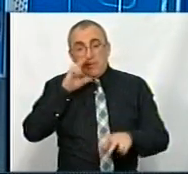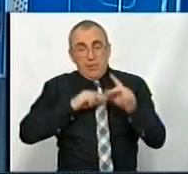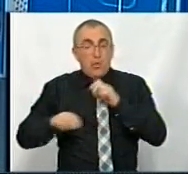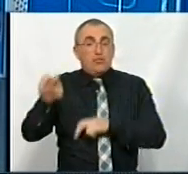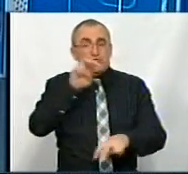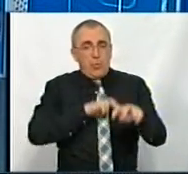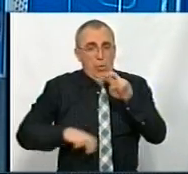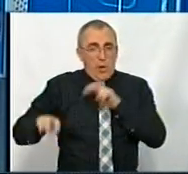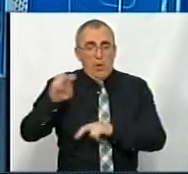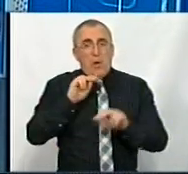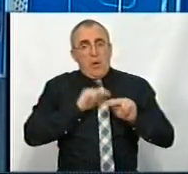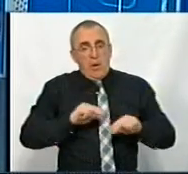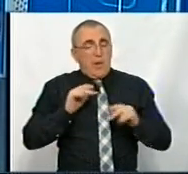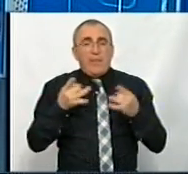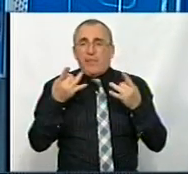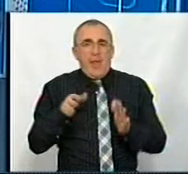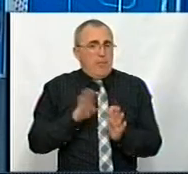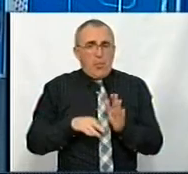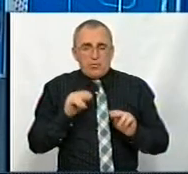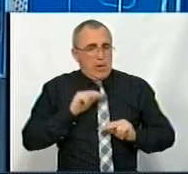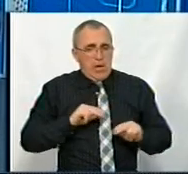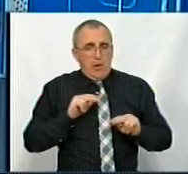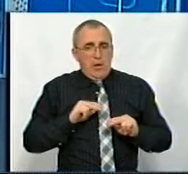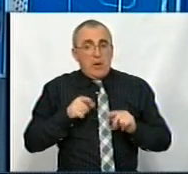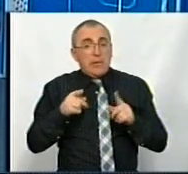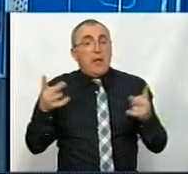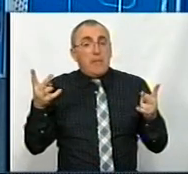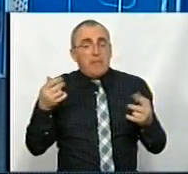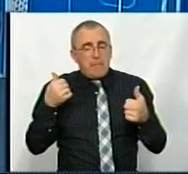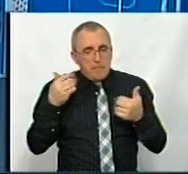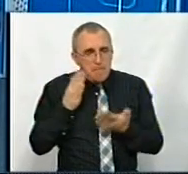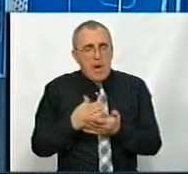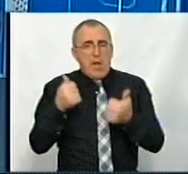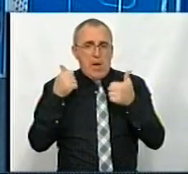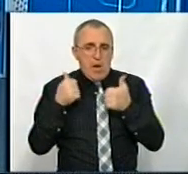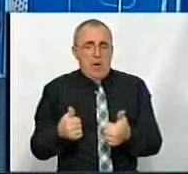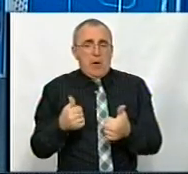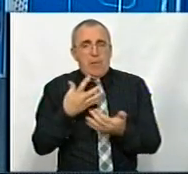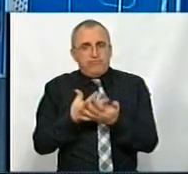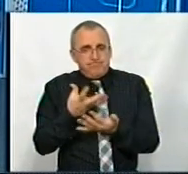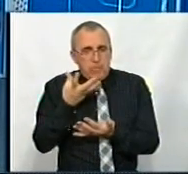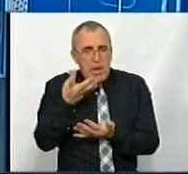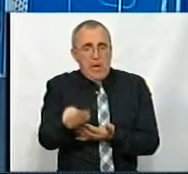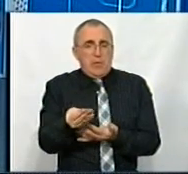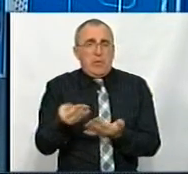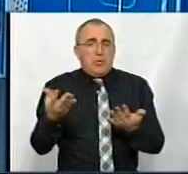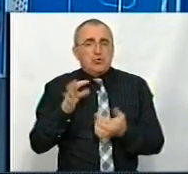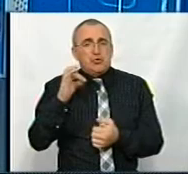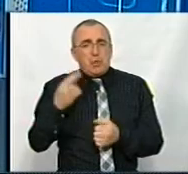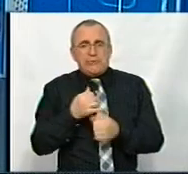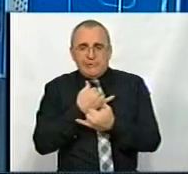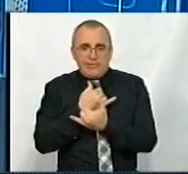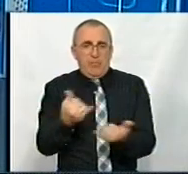шукати роботу, не просто роботу, а та, яка має гарну платню і яке соціальне